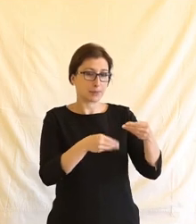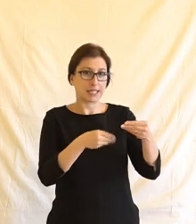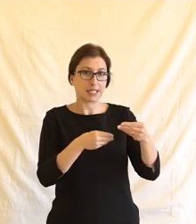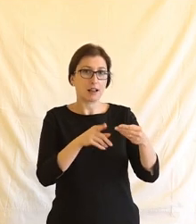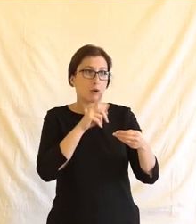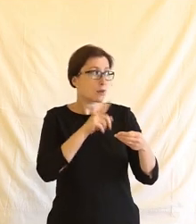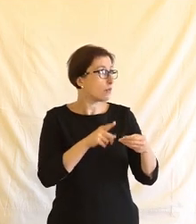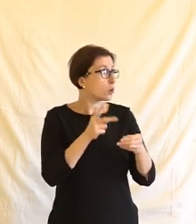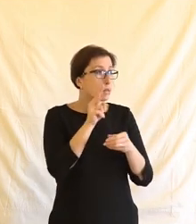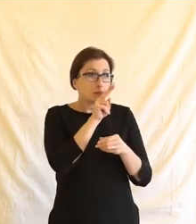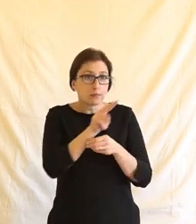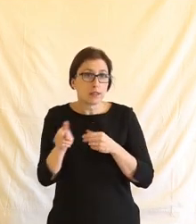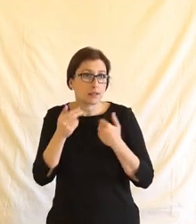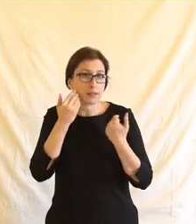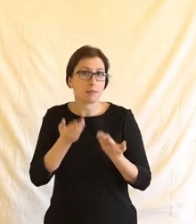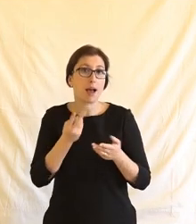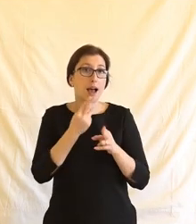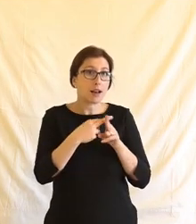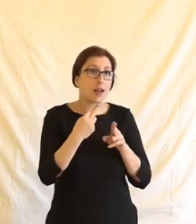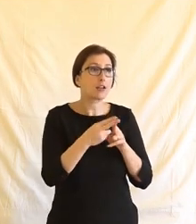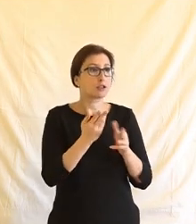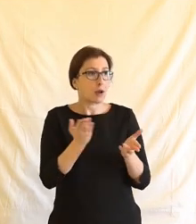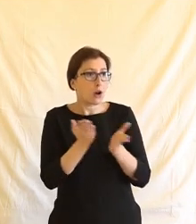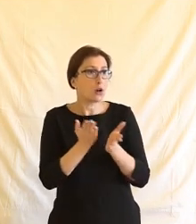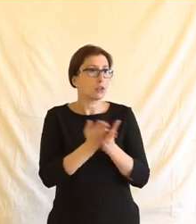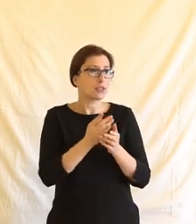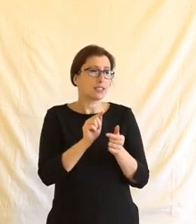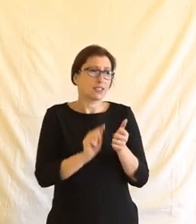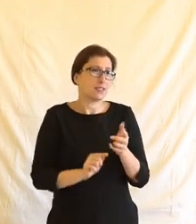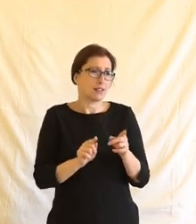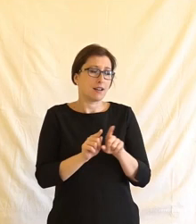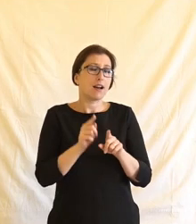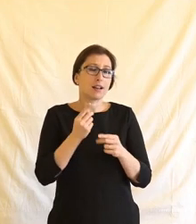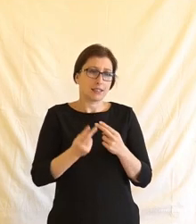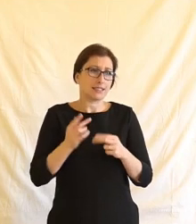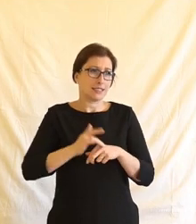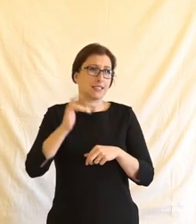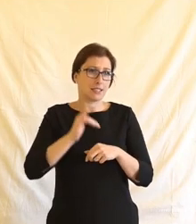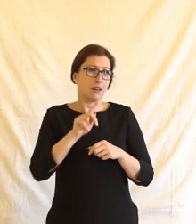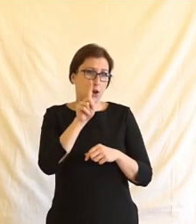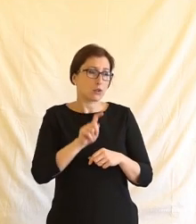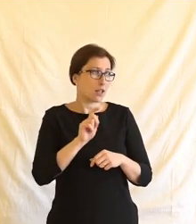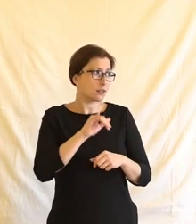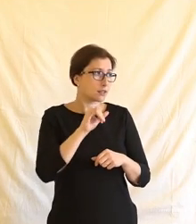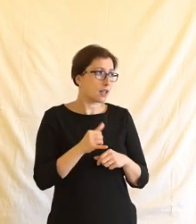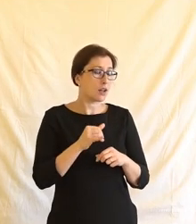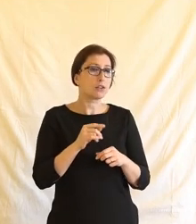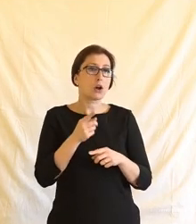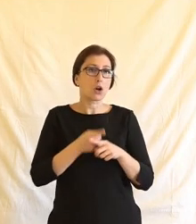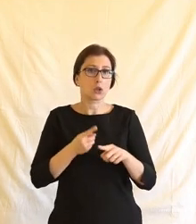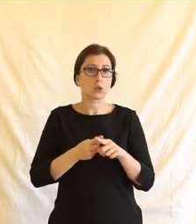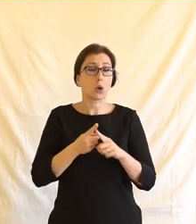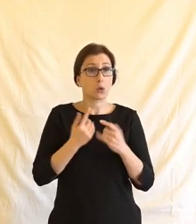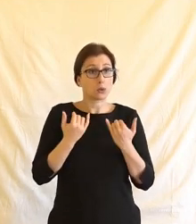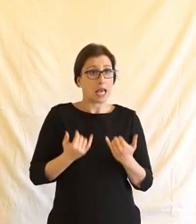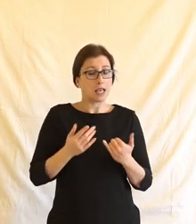úplně transparentní, jaká léčba se k lidem dostane. Ale tohleto je nesmírně citlivá otázka a možná i některá paradigma ta